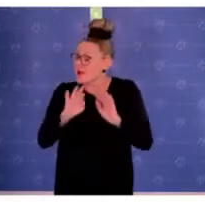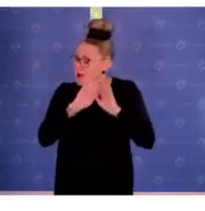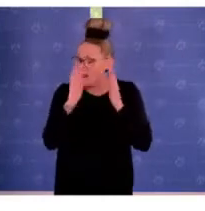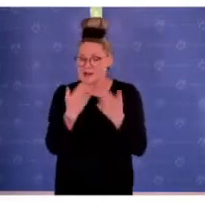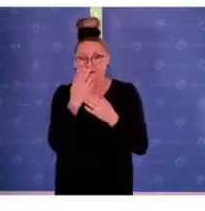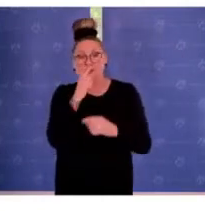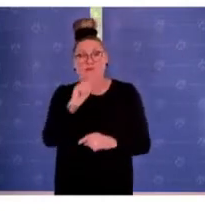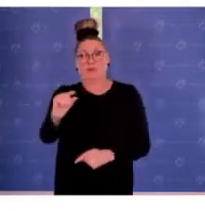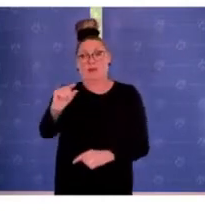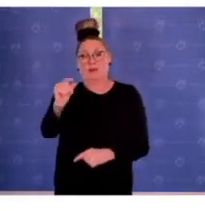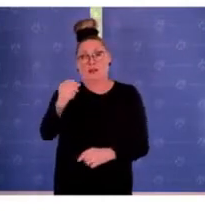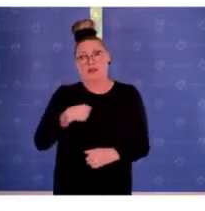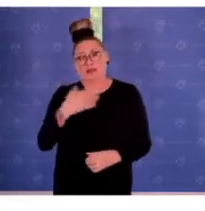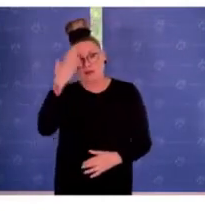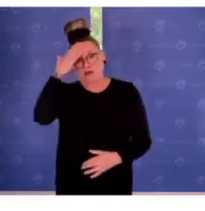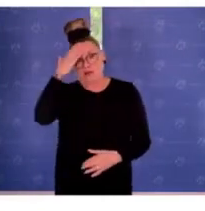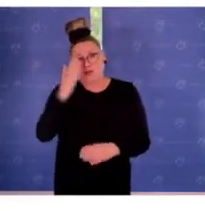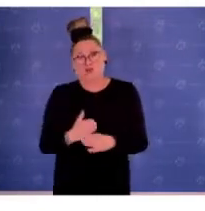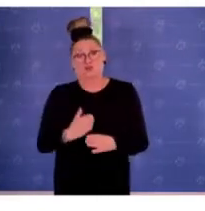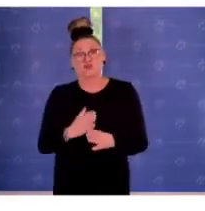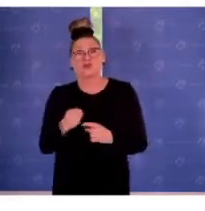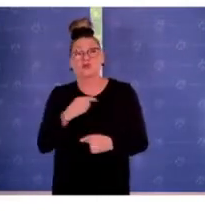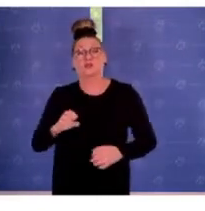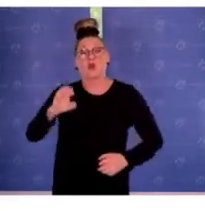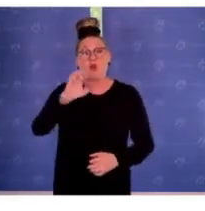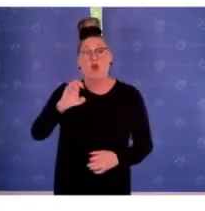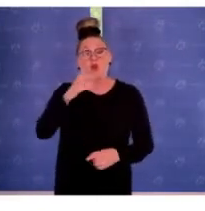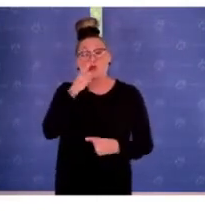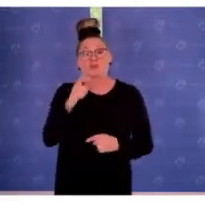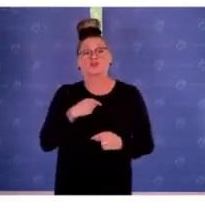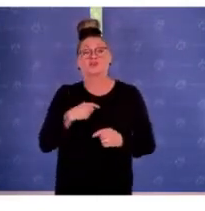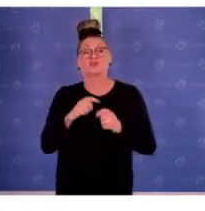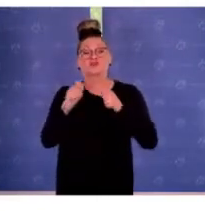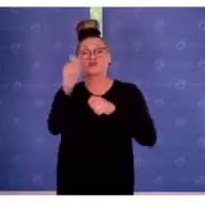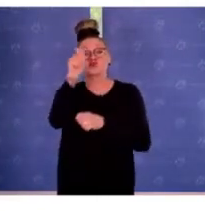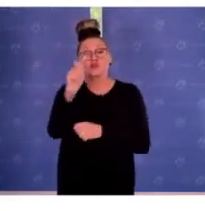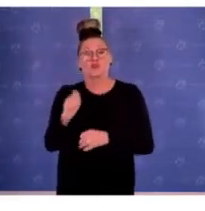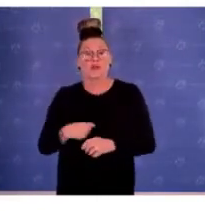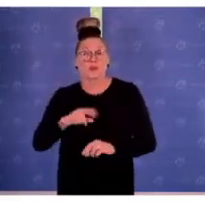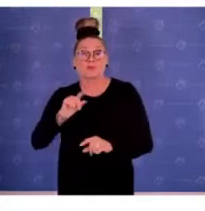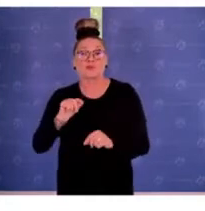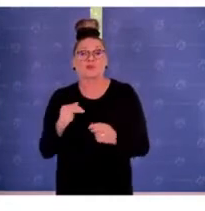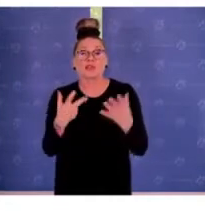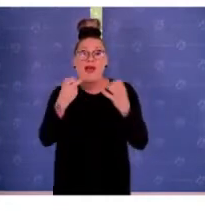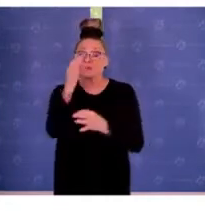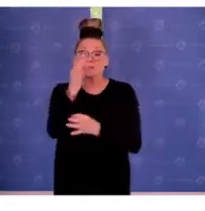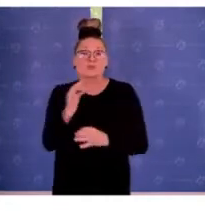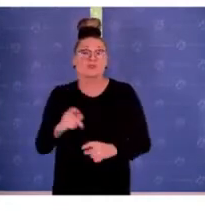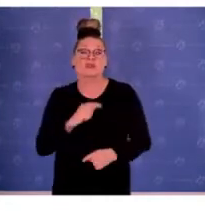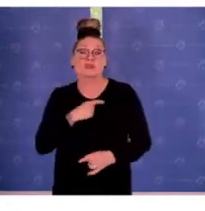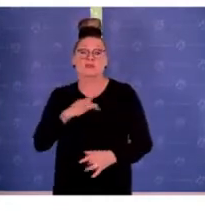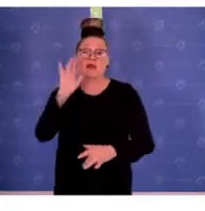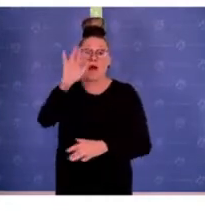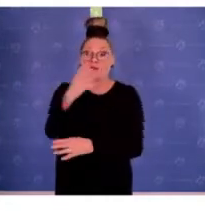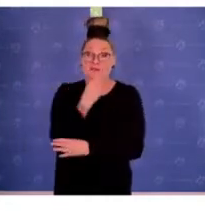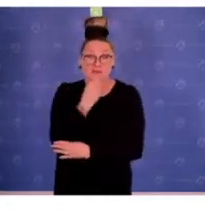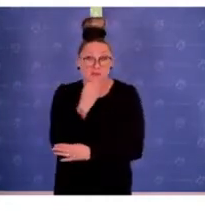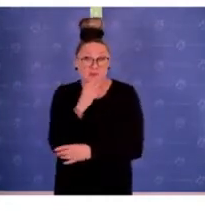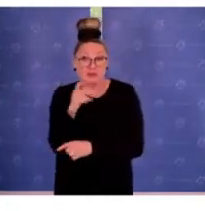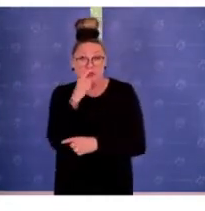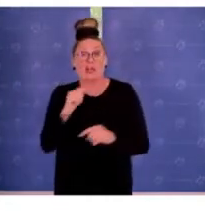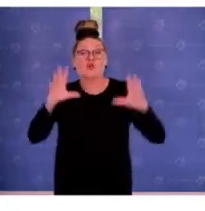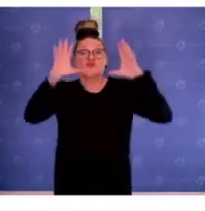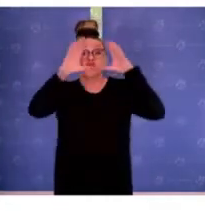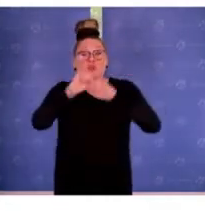Eine Studie auf europäischer Ebene hat gezeigt, dass etwa 80 Prozent von antisemitischen Vorfällen im